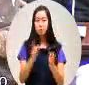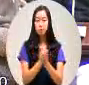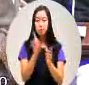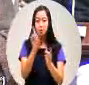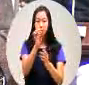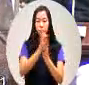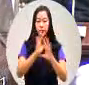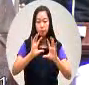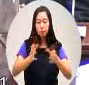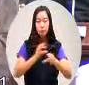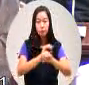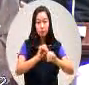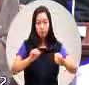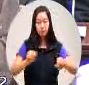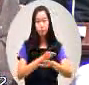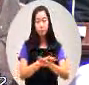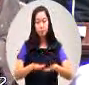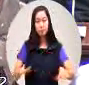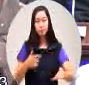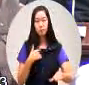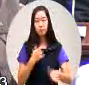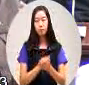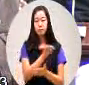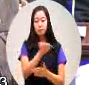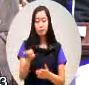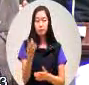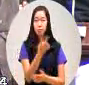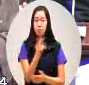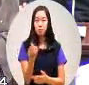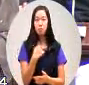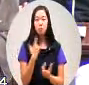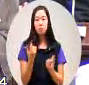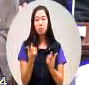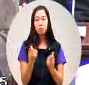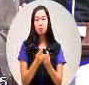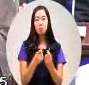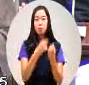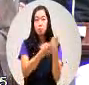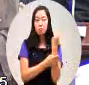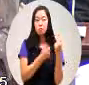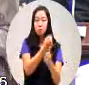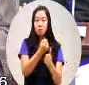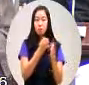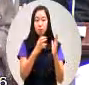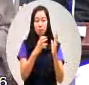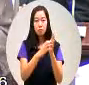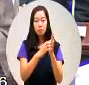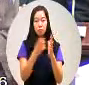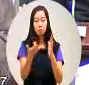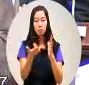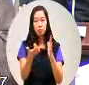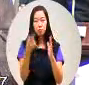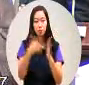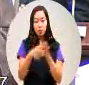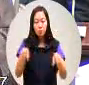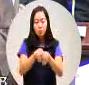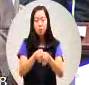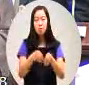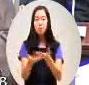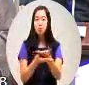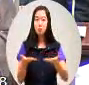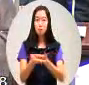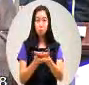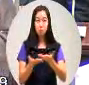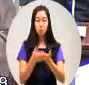国土的安全所以这两者之间我请法制局集中协助我们